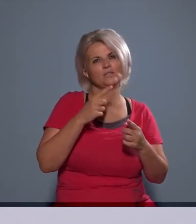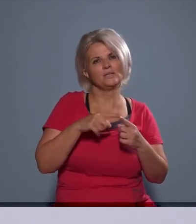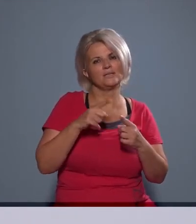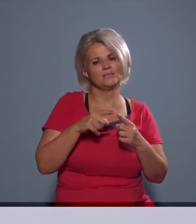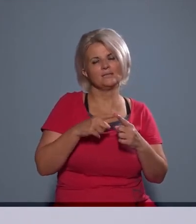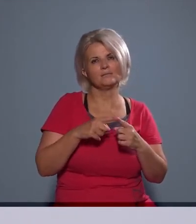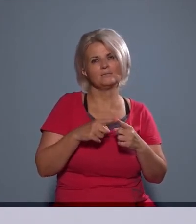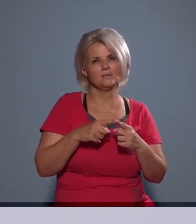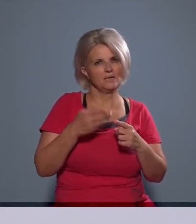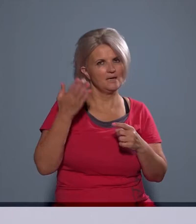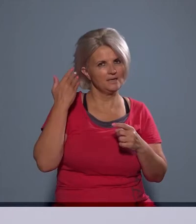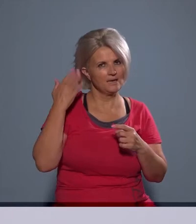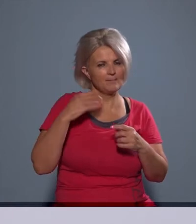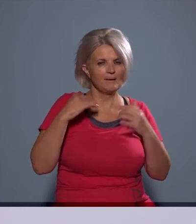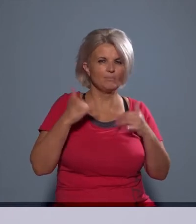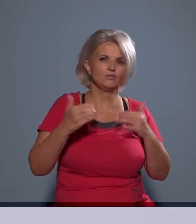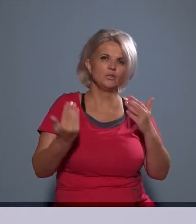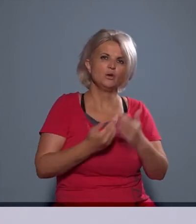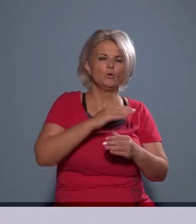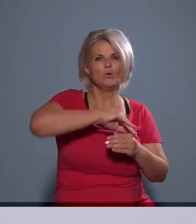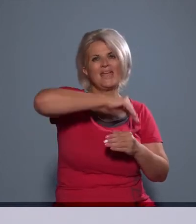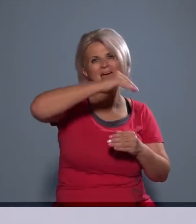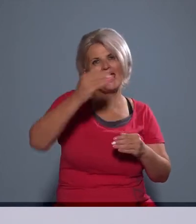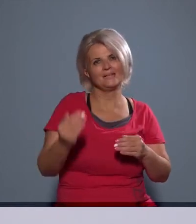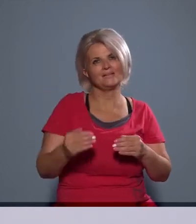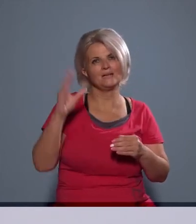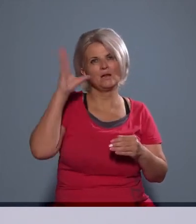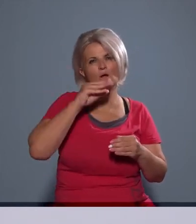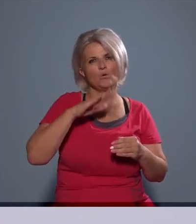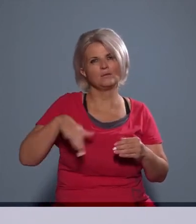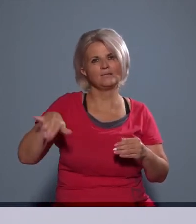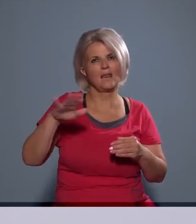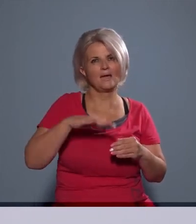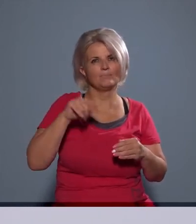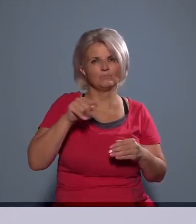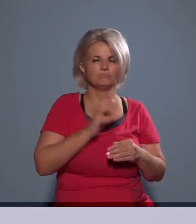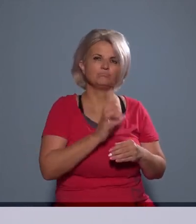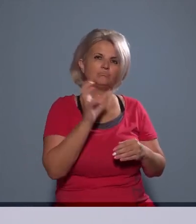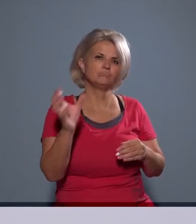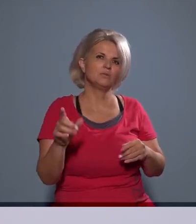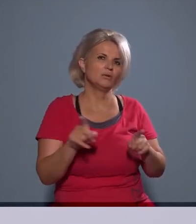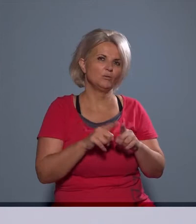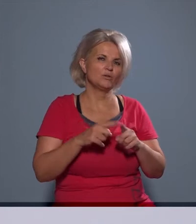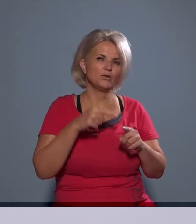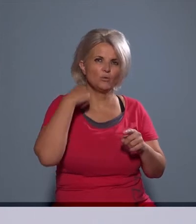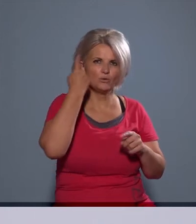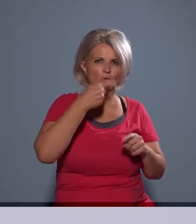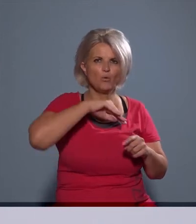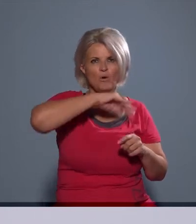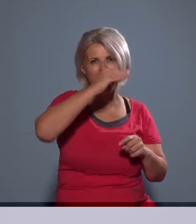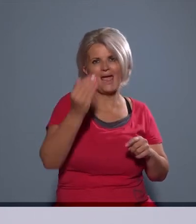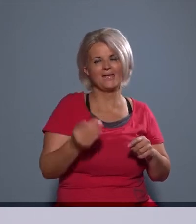sűrűbben lakott lakótelepi, elsősorban az újhegyi lakótelep, de ugyanúgy érinti persze Óhegyet és a városközpontot is.